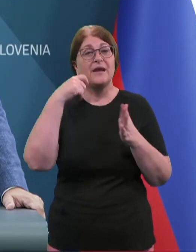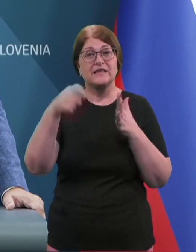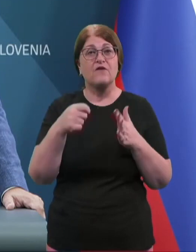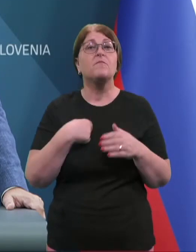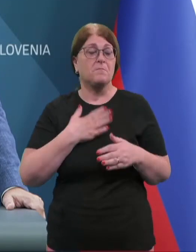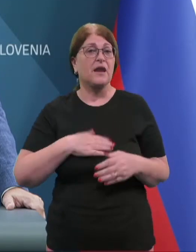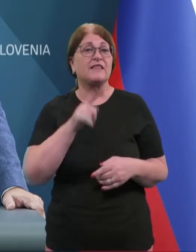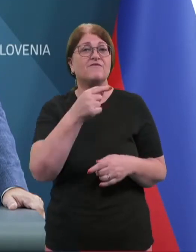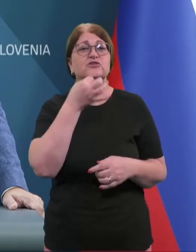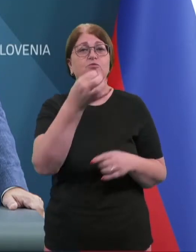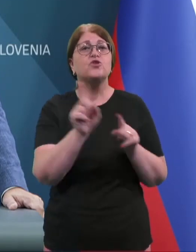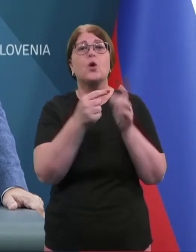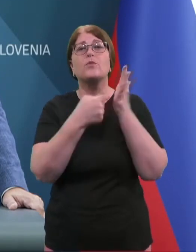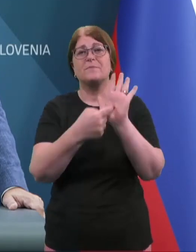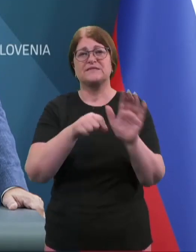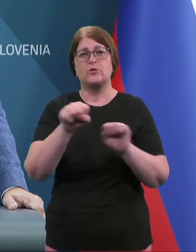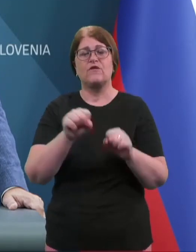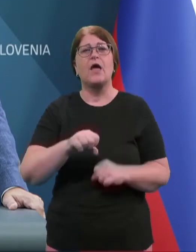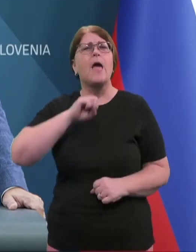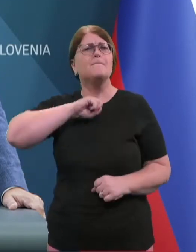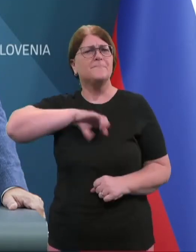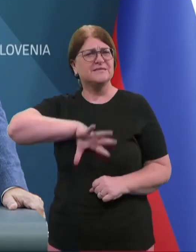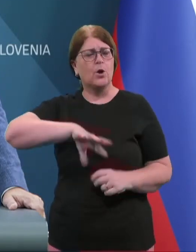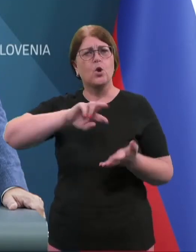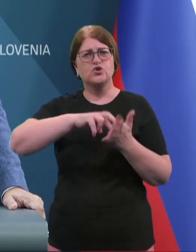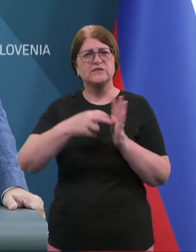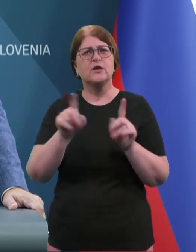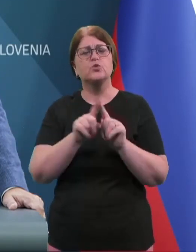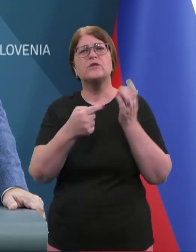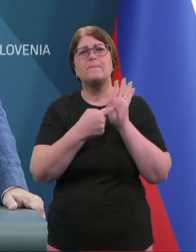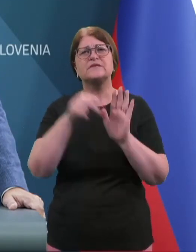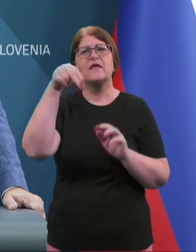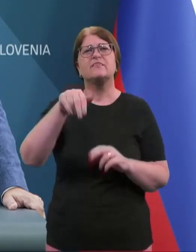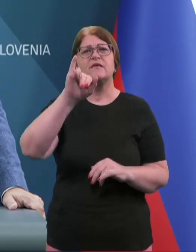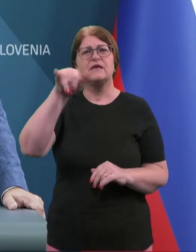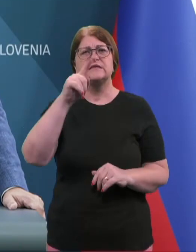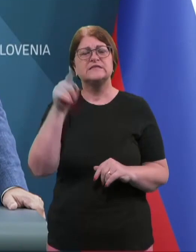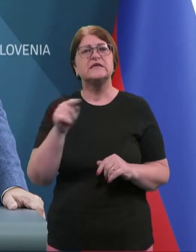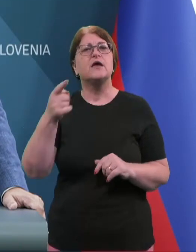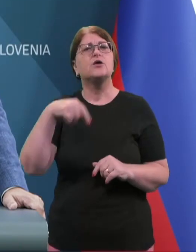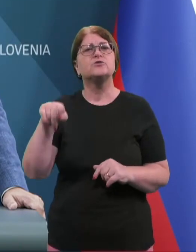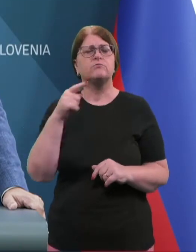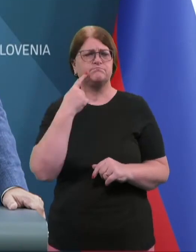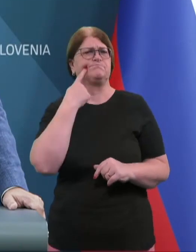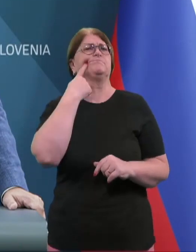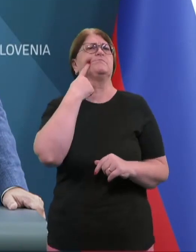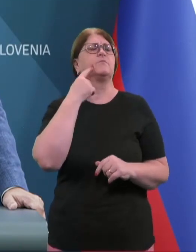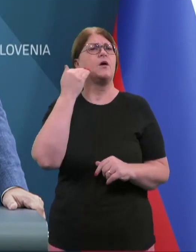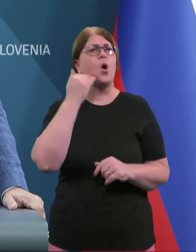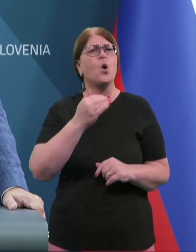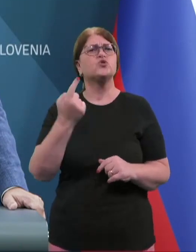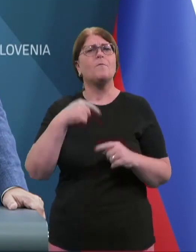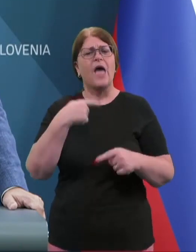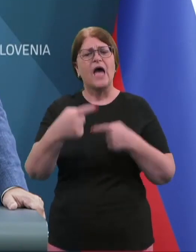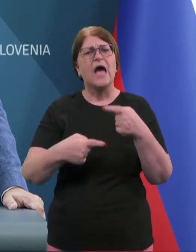bi pa vas vprašala kot predstavnika vlade. Psihološka stroka, tudi predstavniki Nijeze so se nekako obregnili zelo ostro ob